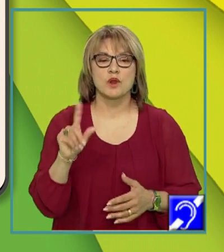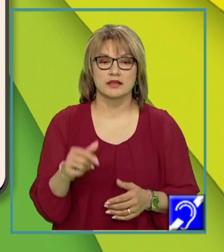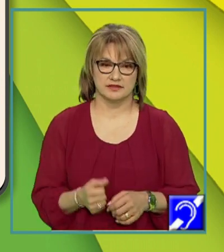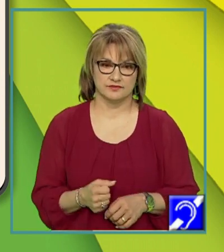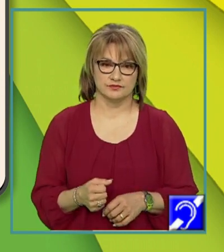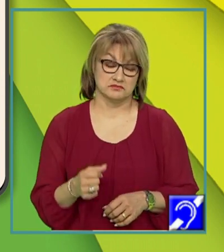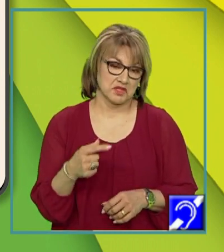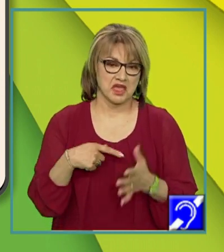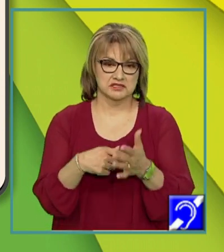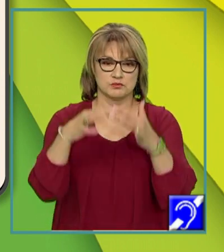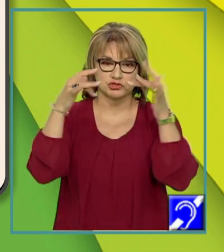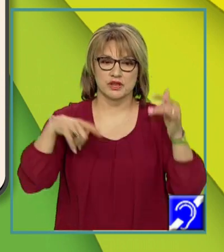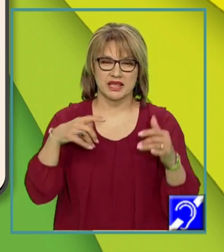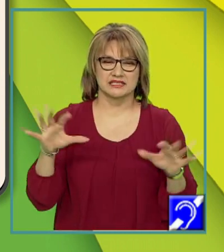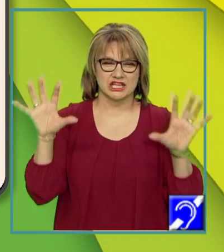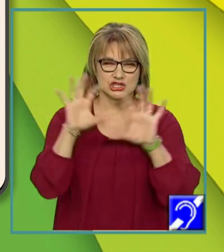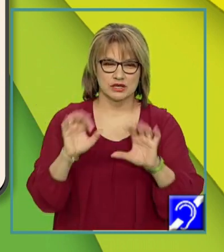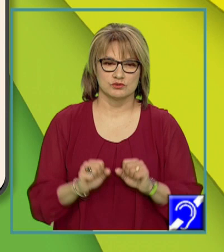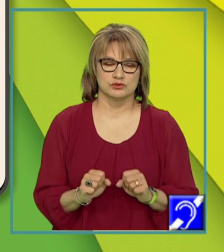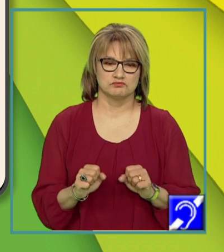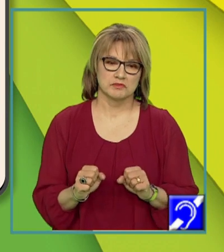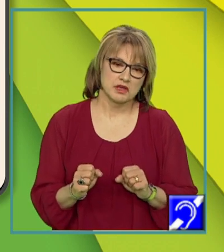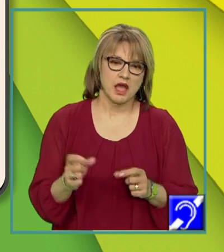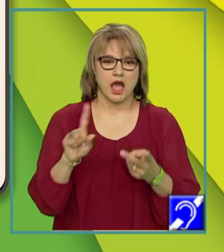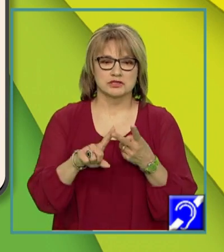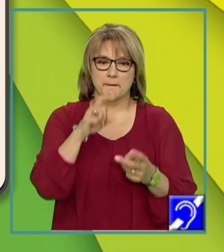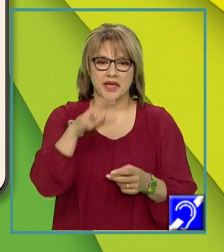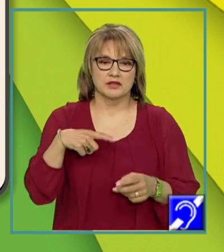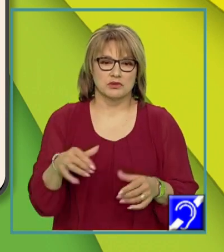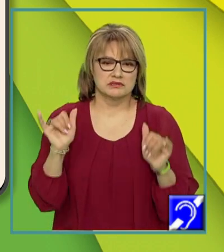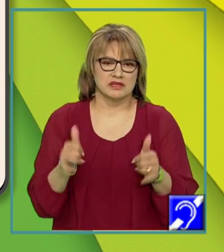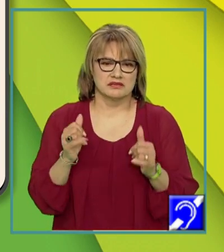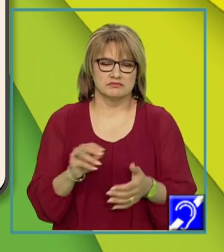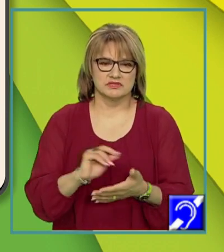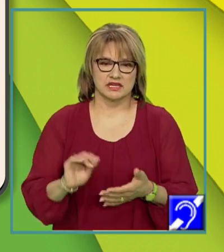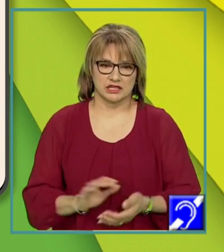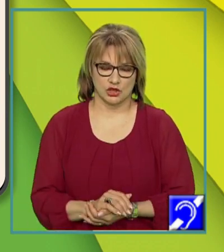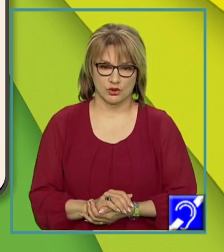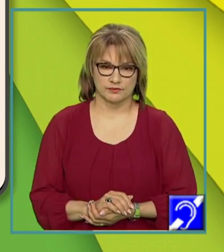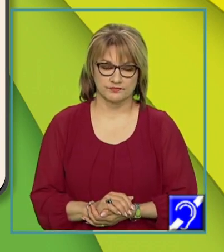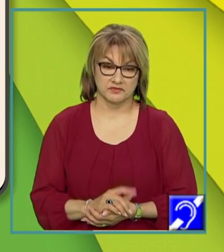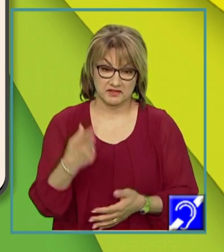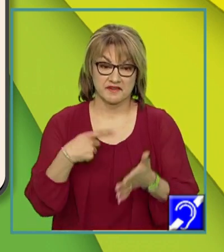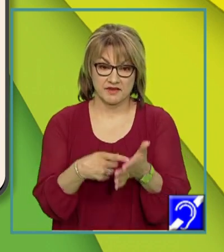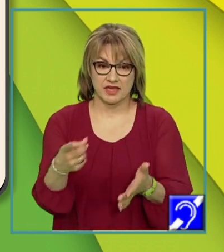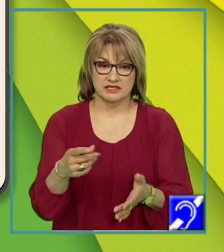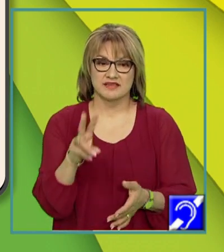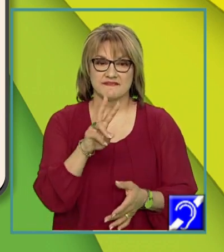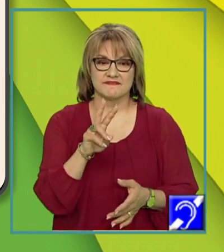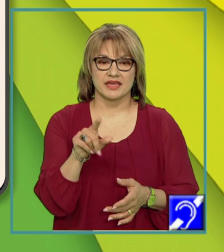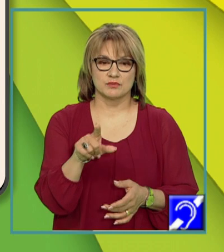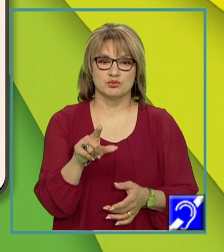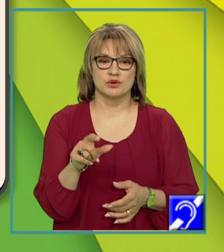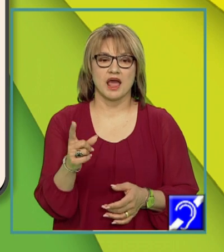a devenit cenușiu, băiatul a devenit scritor. Observăm că verbul a deveni este copulativ, împreună